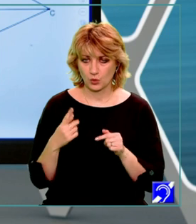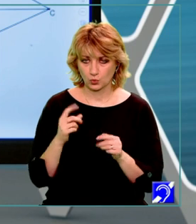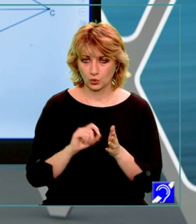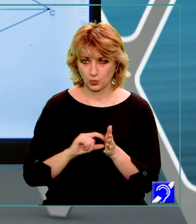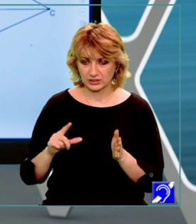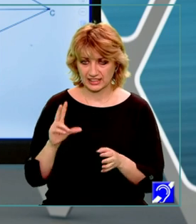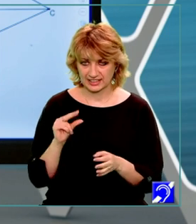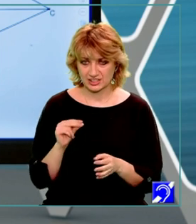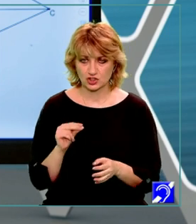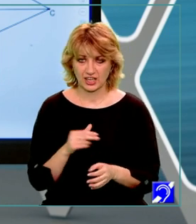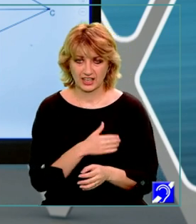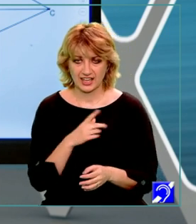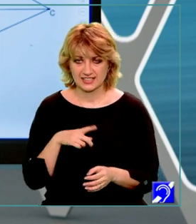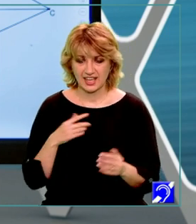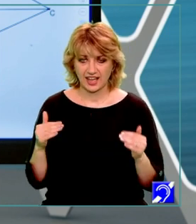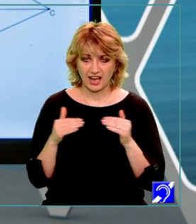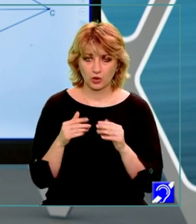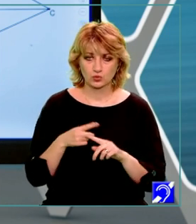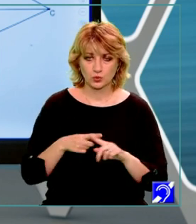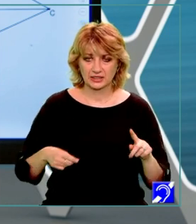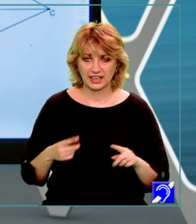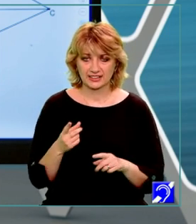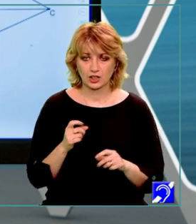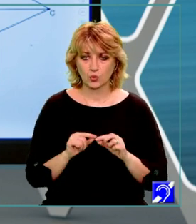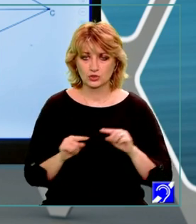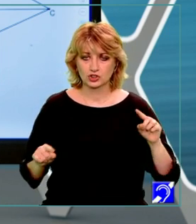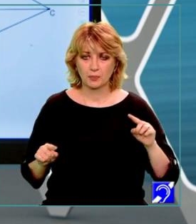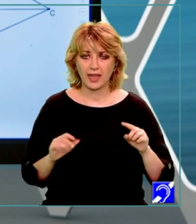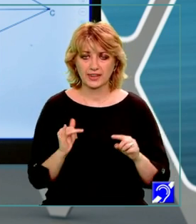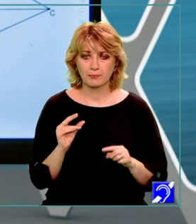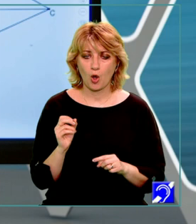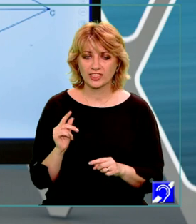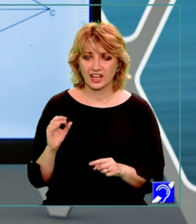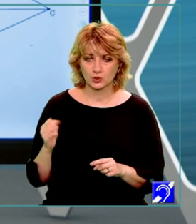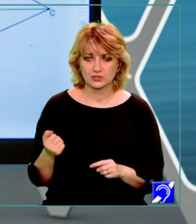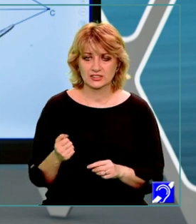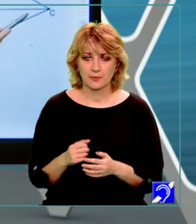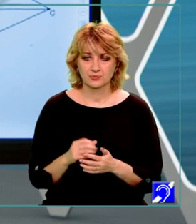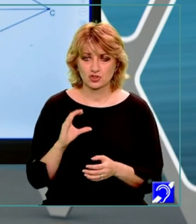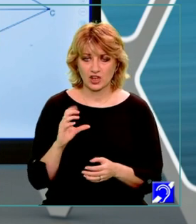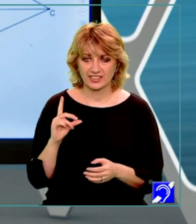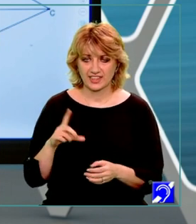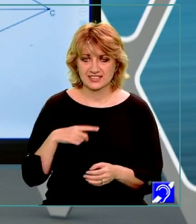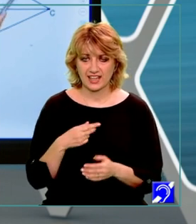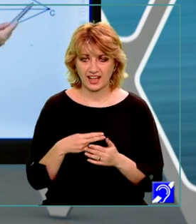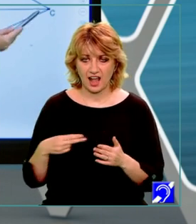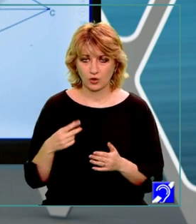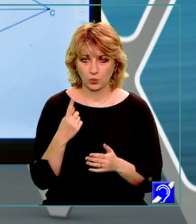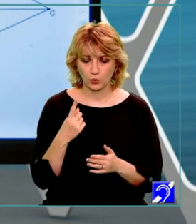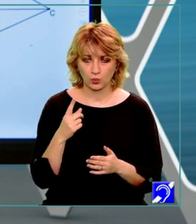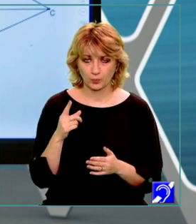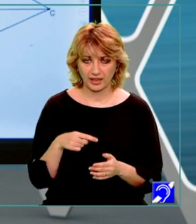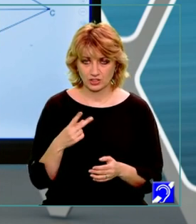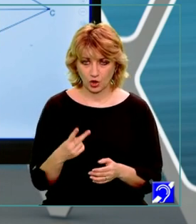cu măsura de 30 de grade este egală cu jumătate din lungimea ipotenuzei. adică CD-ul este egal cu jumătate din